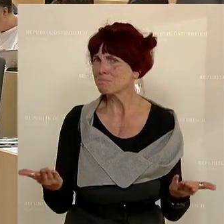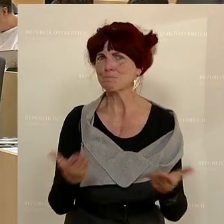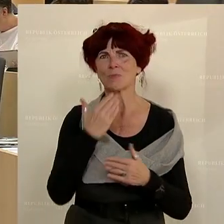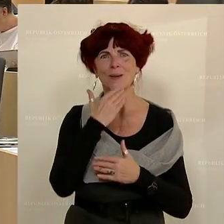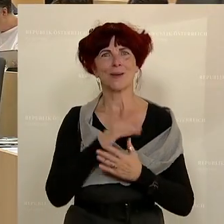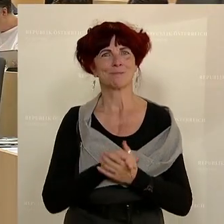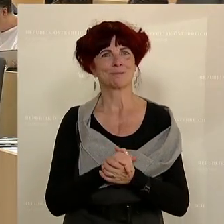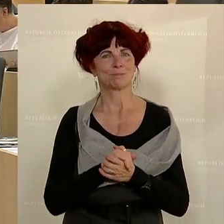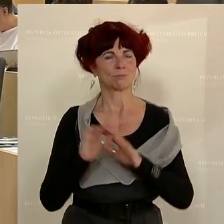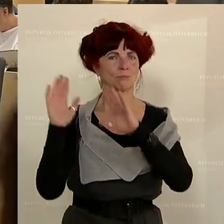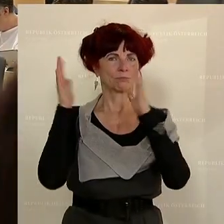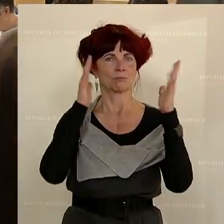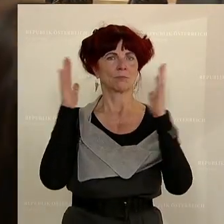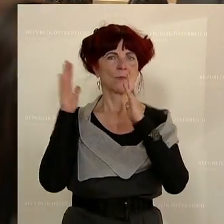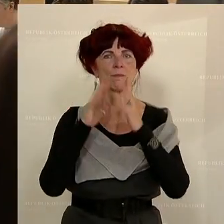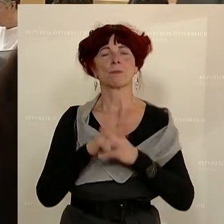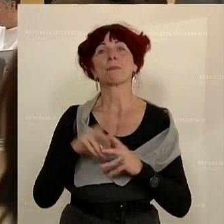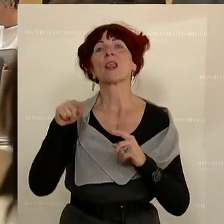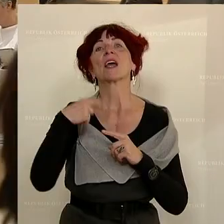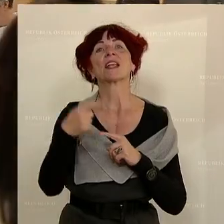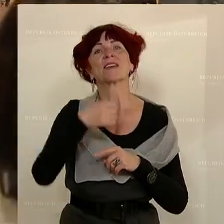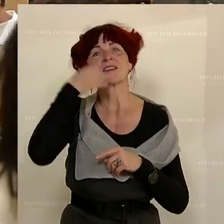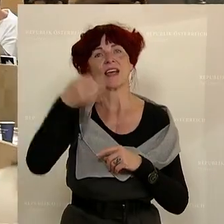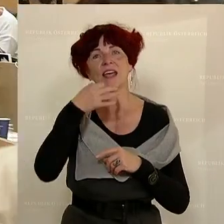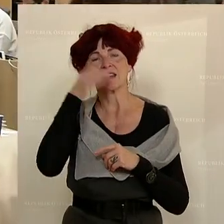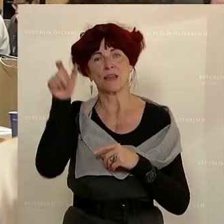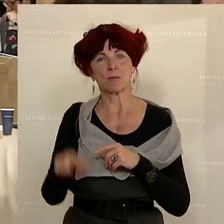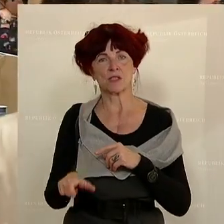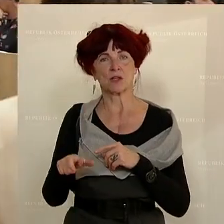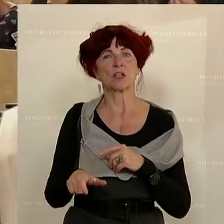Abgeordnete der SPÖ Alois Schroll unterkommt aus Amstetten in Niederösterreich.